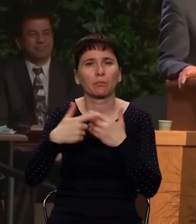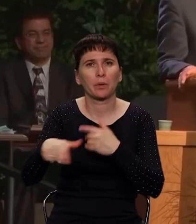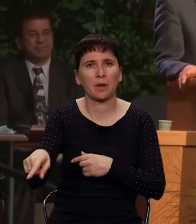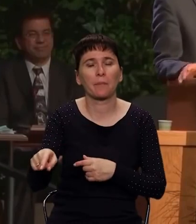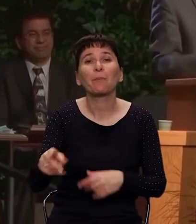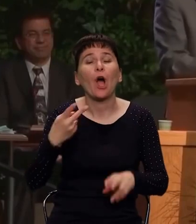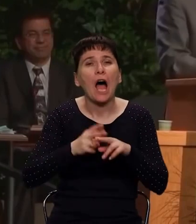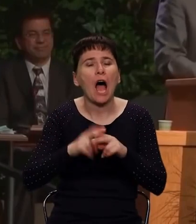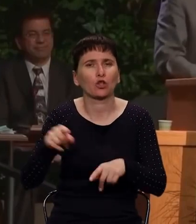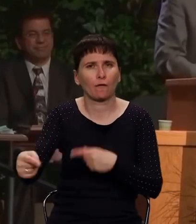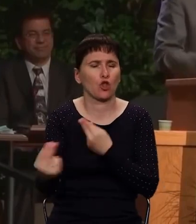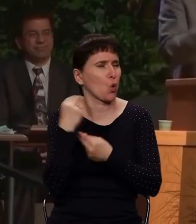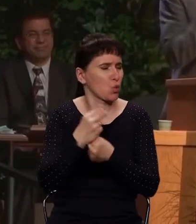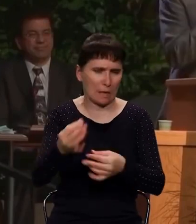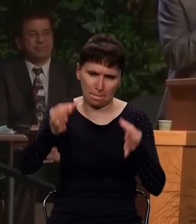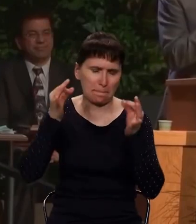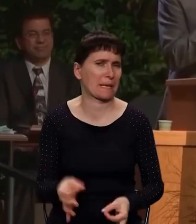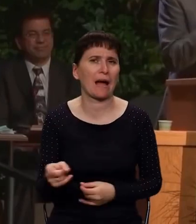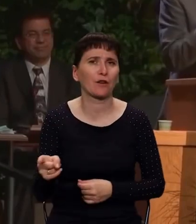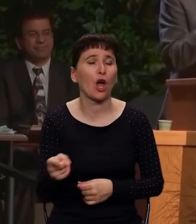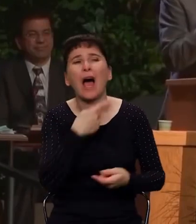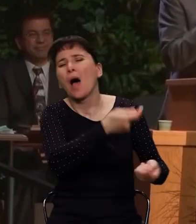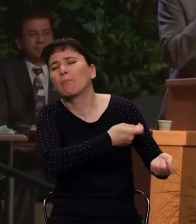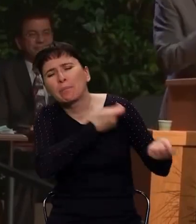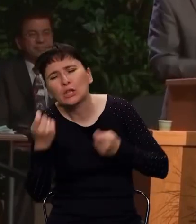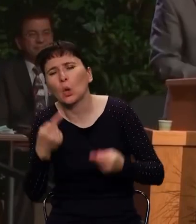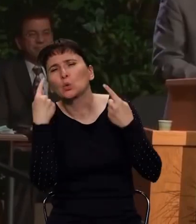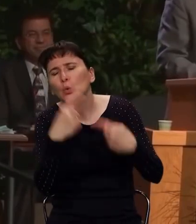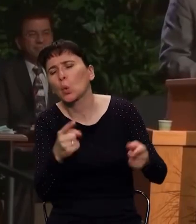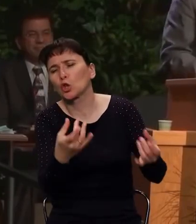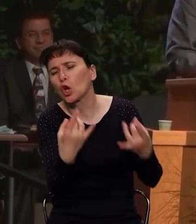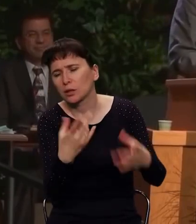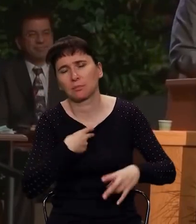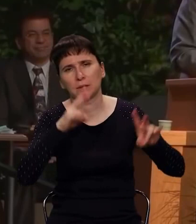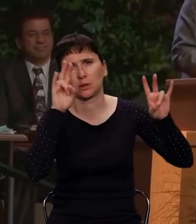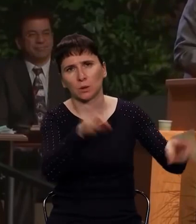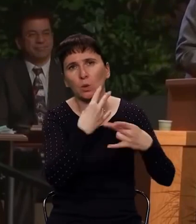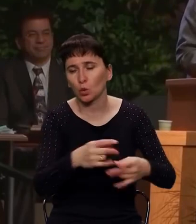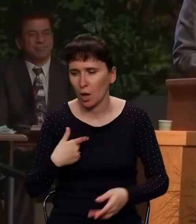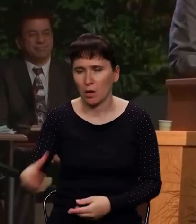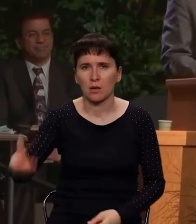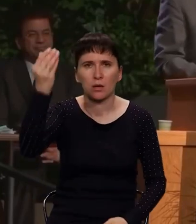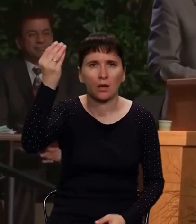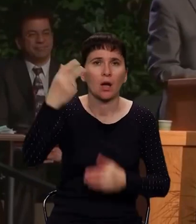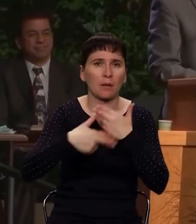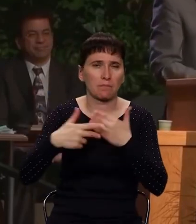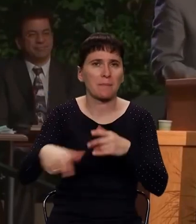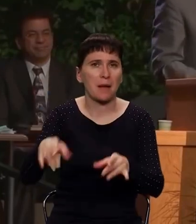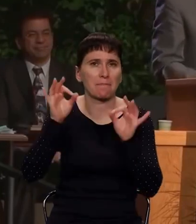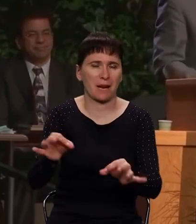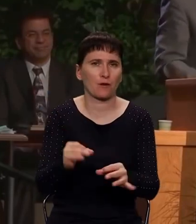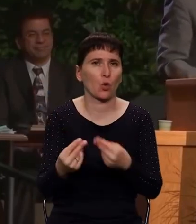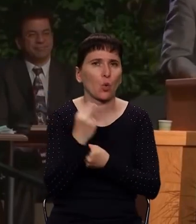уже отучился, ты что-то уже привез нам не то, что, в чем мы были научены, братья и сестры, потому Павел говорил